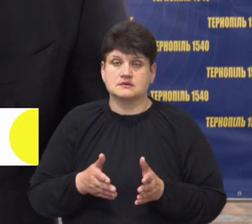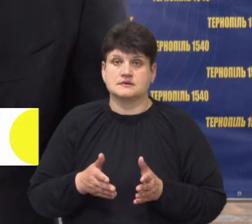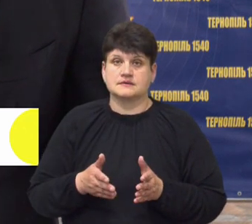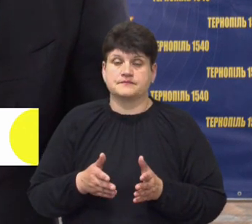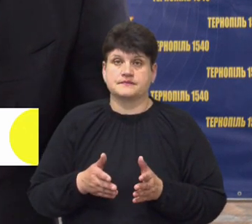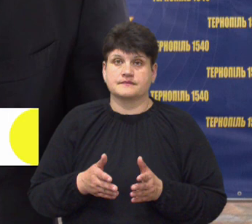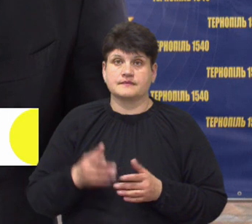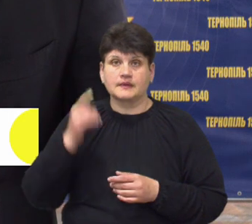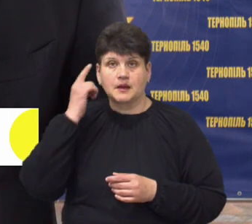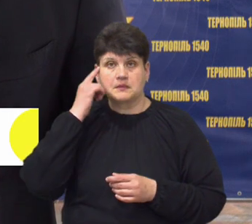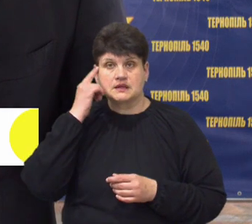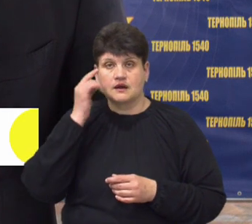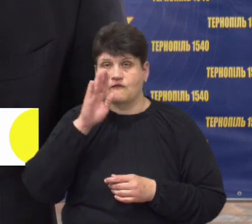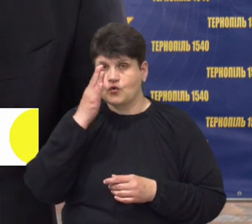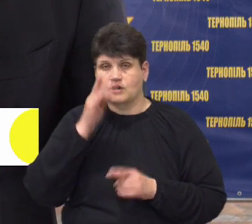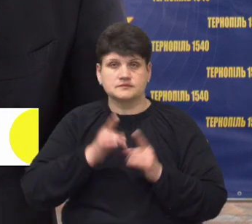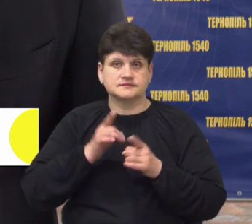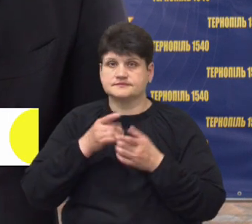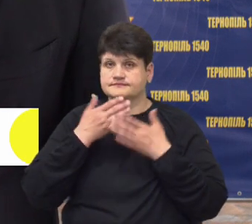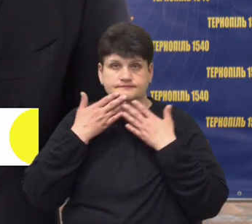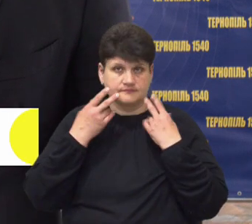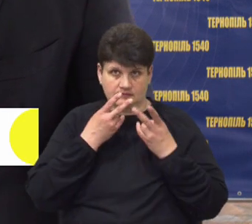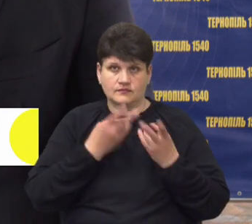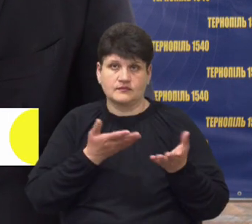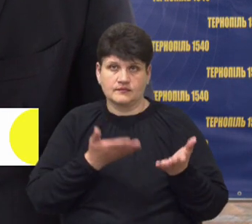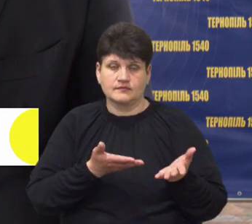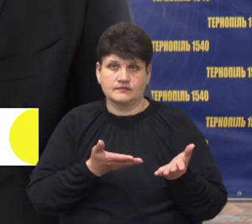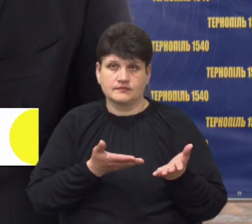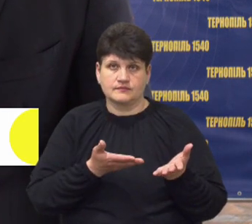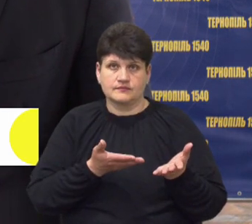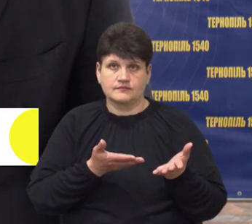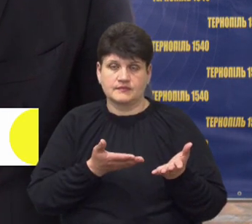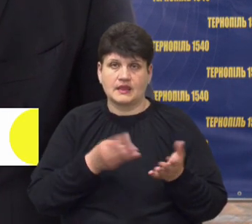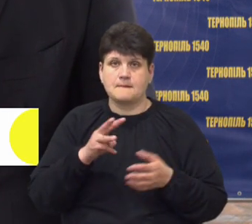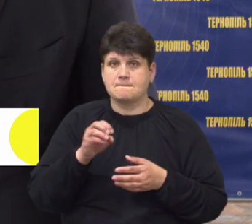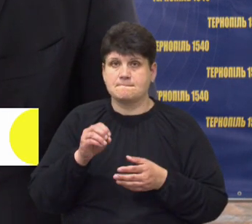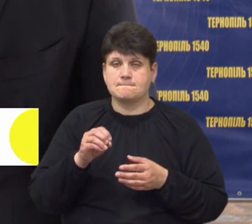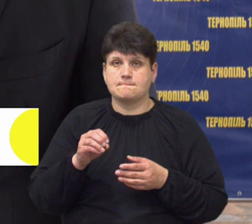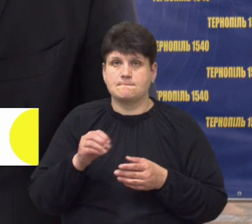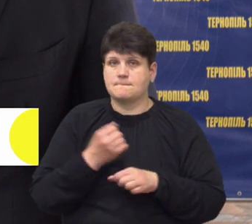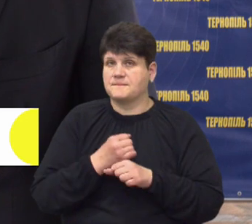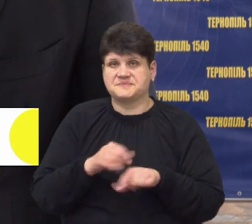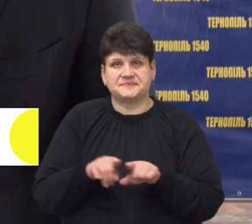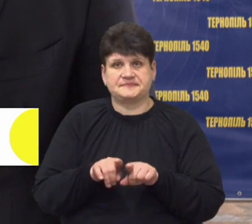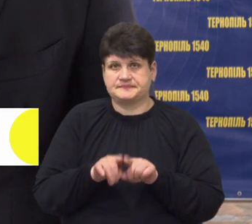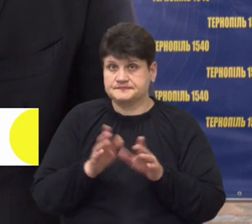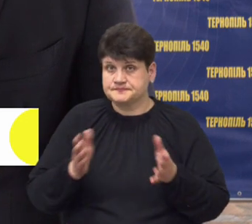Менталітет ворога не міняється, як бачимо. Методи такі самі. І